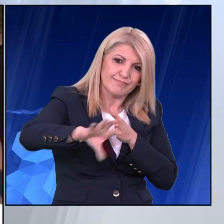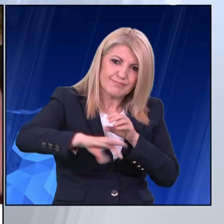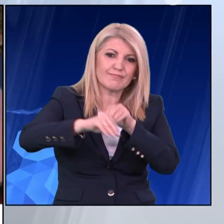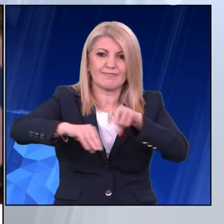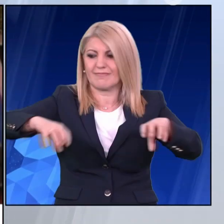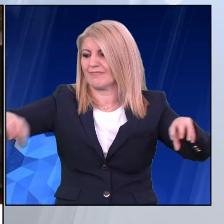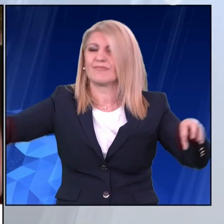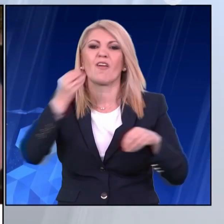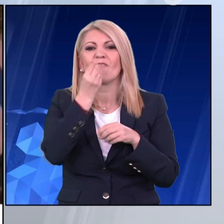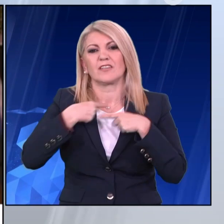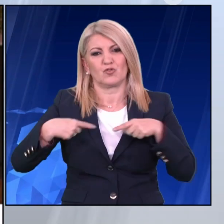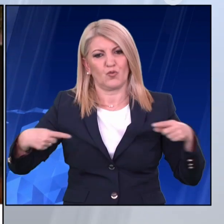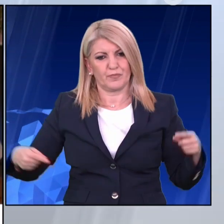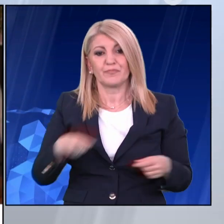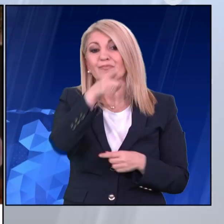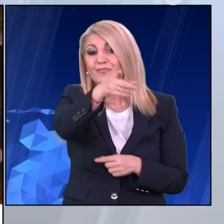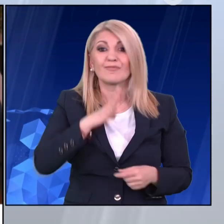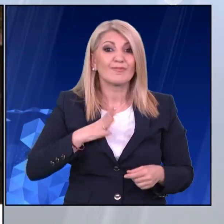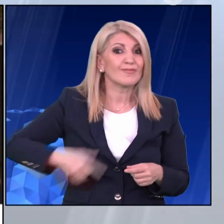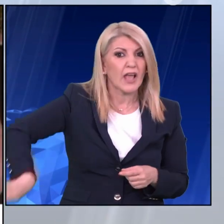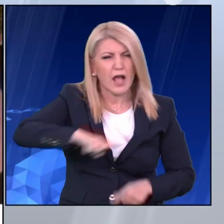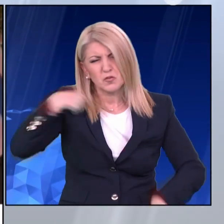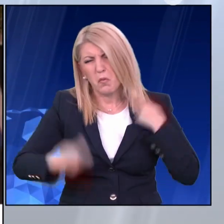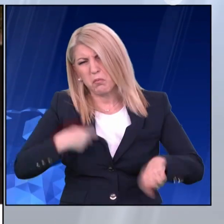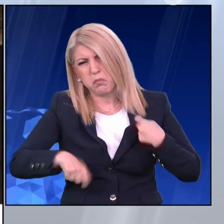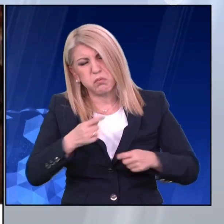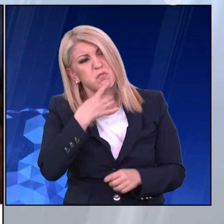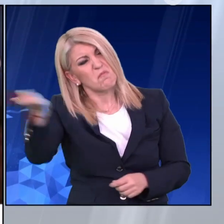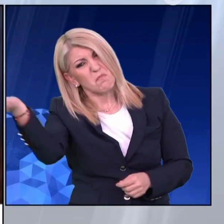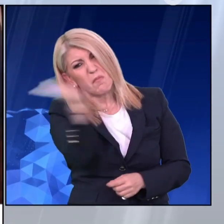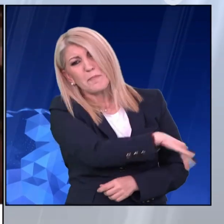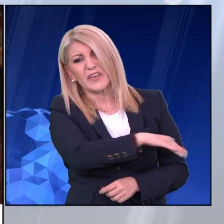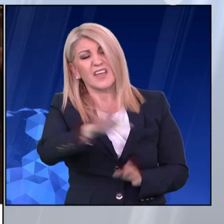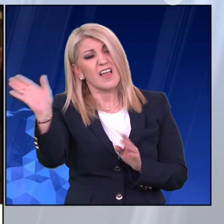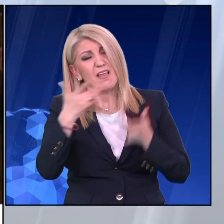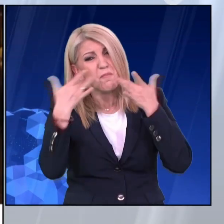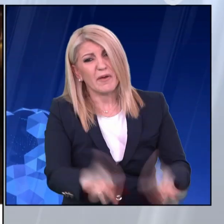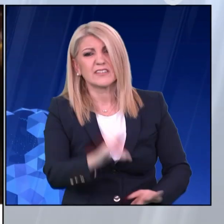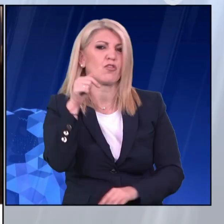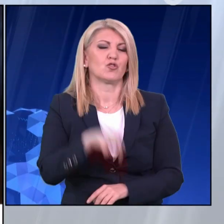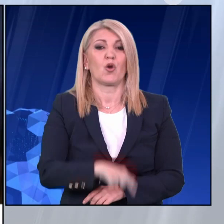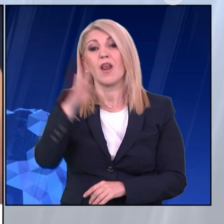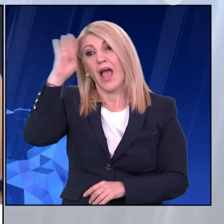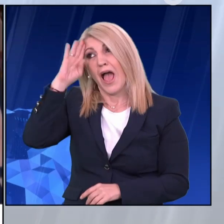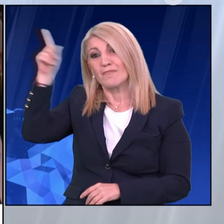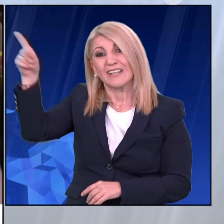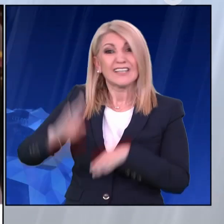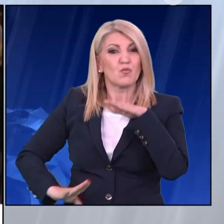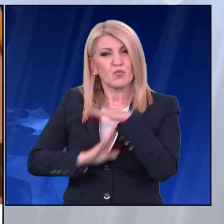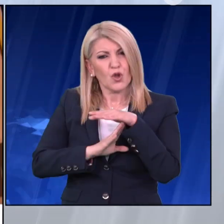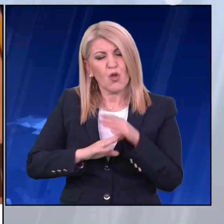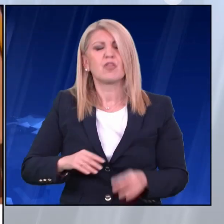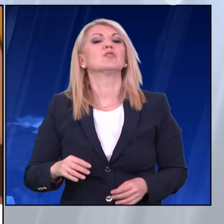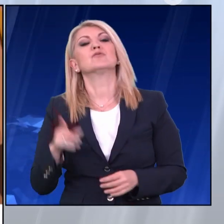Μπέντζαμιν Νετανιάχου και άμεση κατάπαυση του πυρός στη Γάζα. Από τις Ηνωμένες Πολιτείες ο Τζο Μπάιντεν μιλώντας στο CNBC στέλνει το δικό του